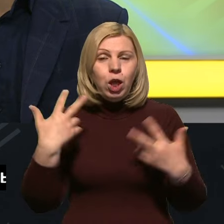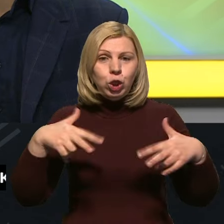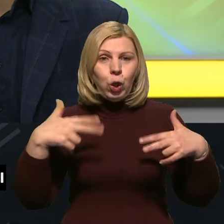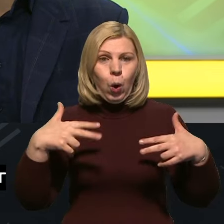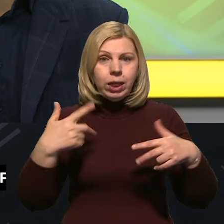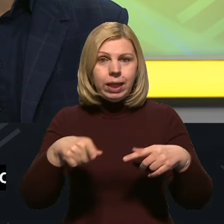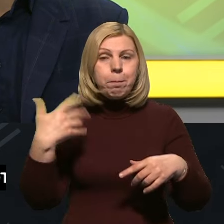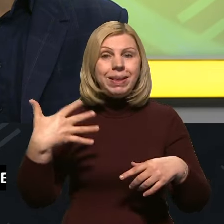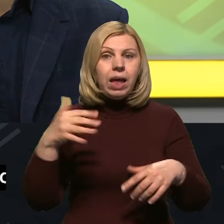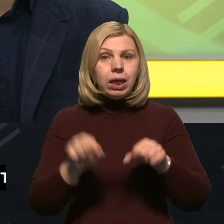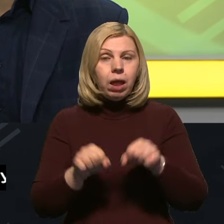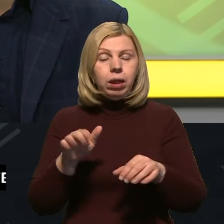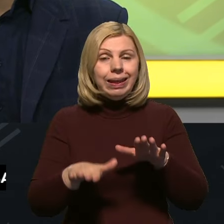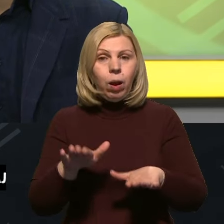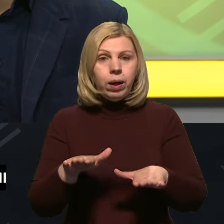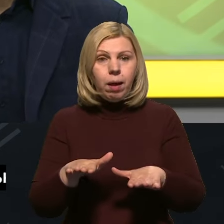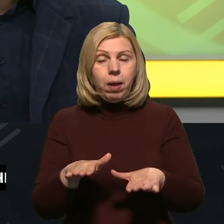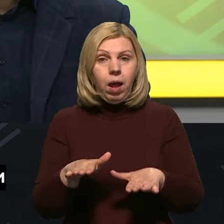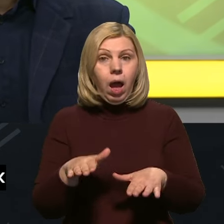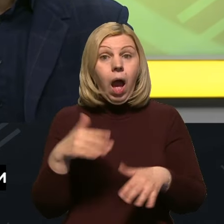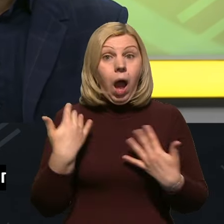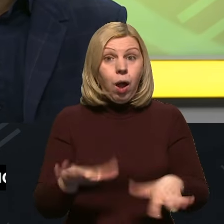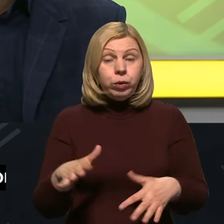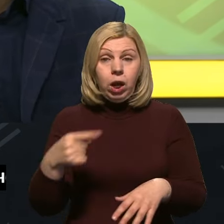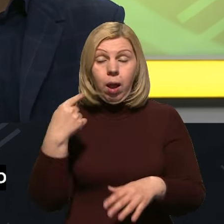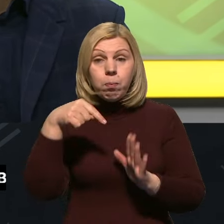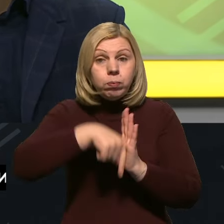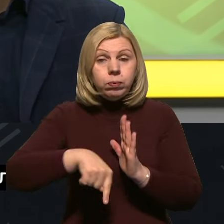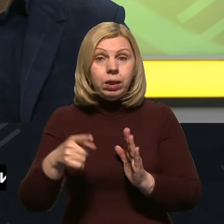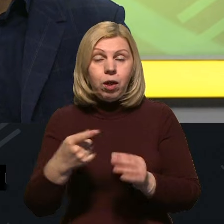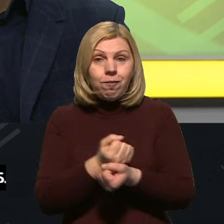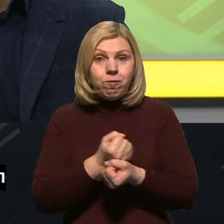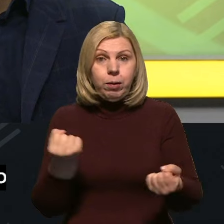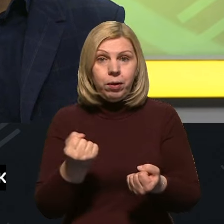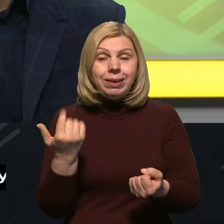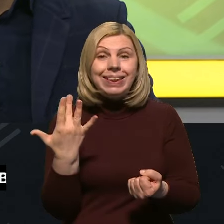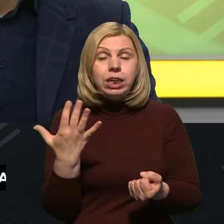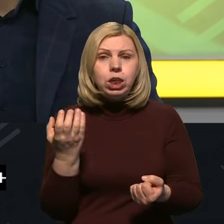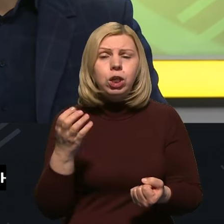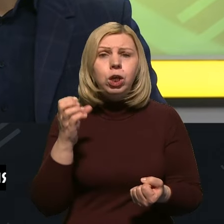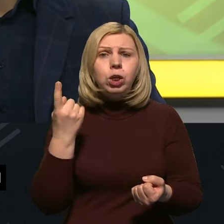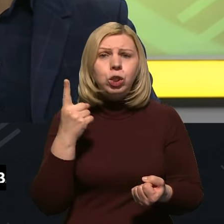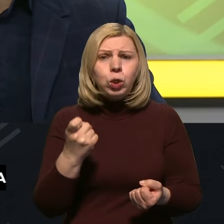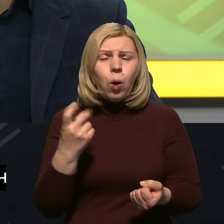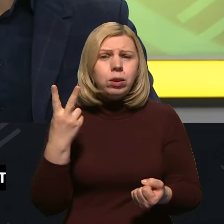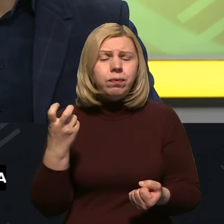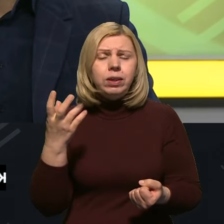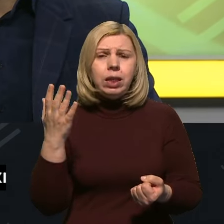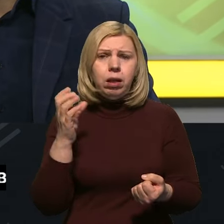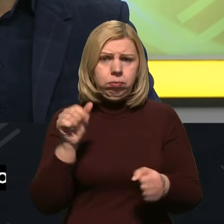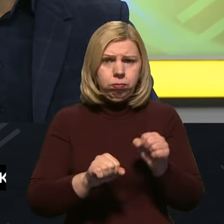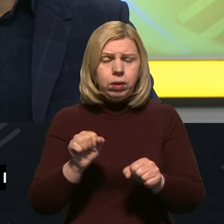і там 50 кілограмів. А вже коли мова йде про вибухівку у декілька сотень кіло, то це вже